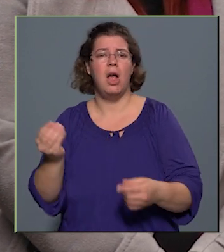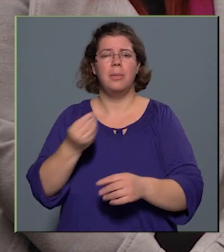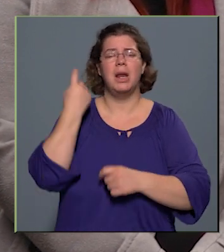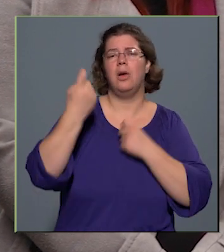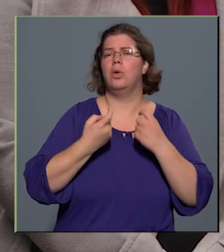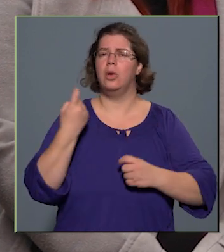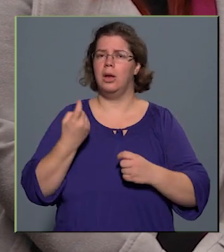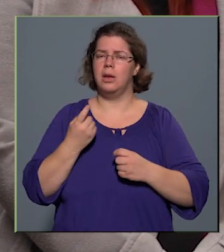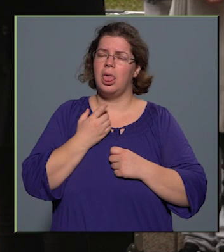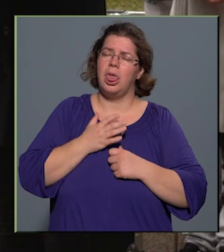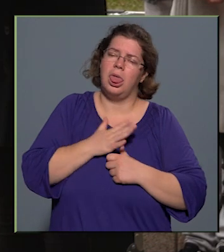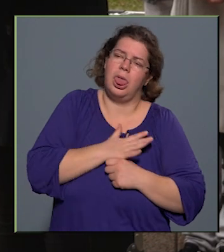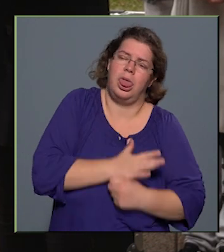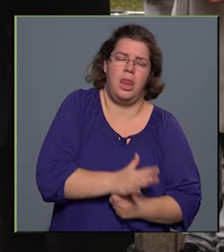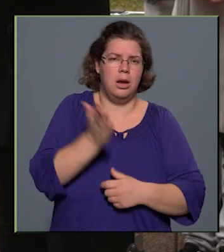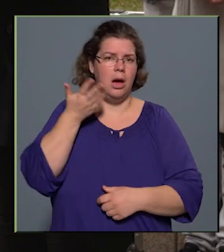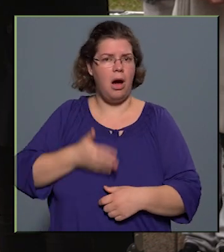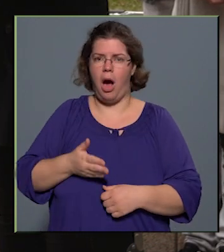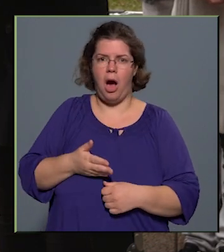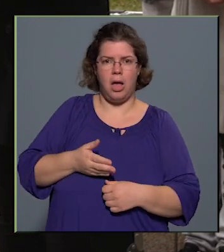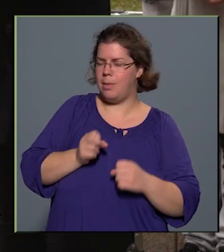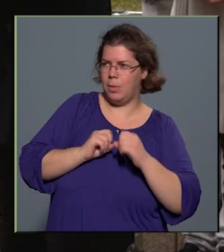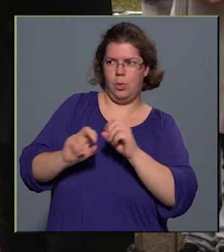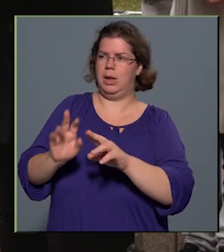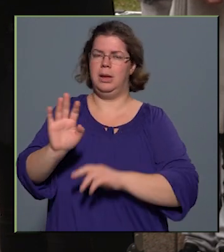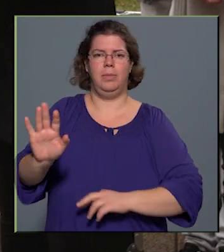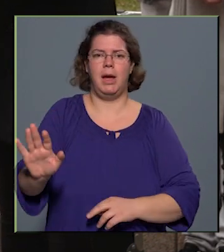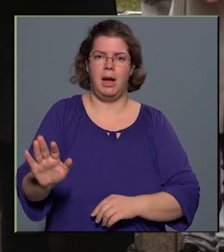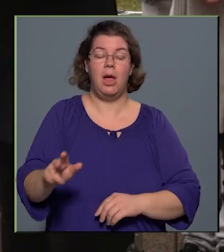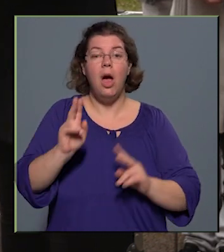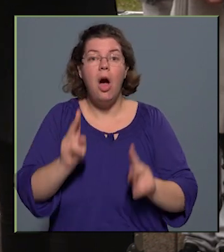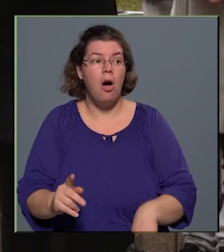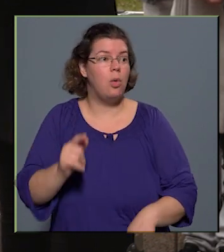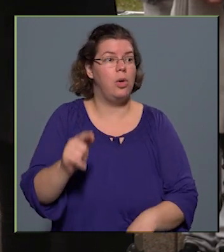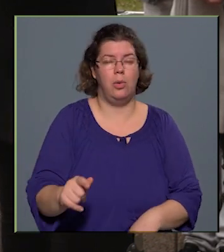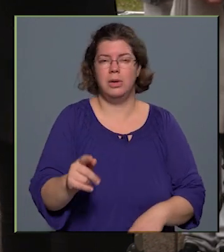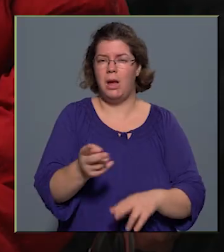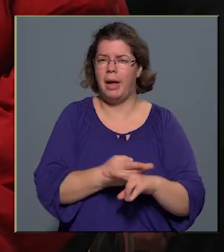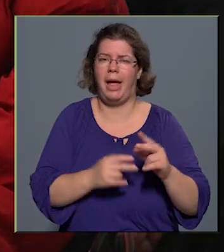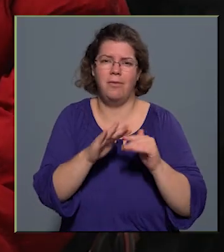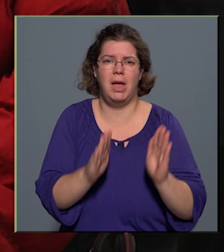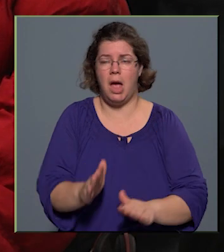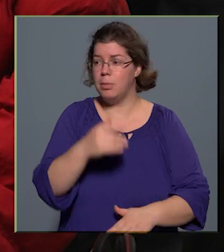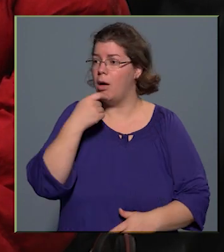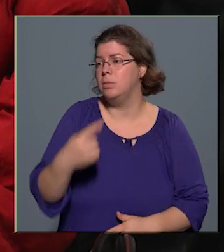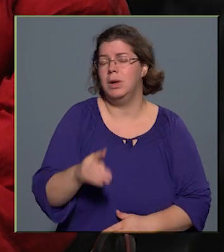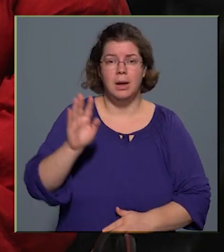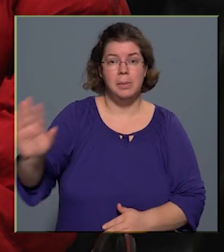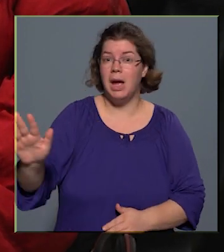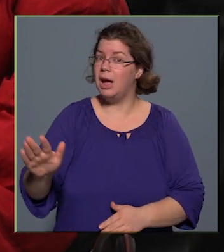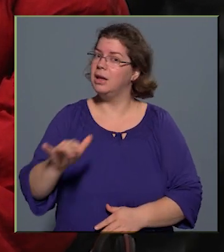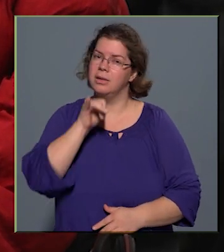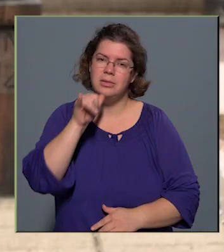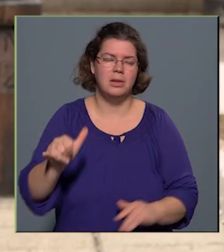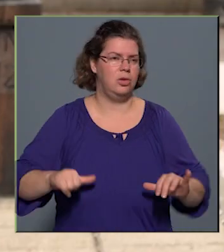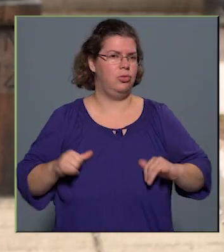gondolatai agyonnyomnának, ha nem küldeném előket neked. Akkor ott a kávéházban azt mondtam neked, hogy nincs